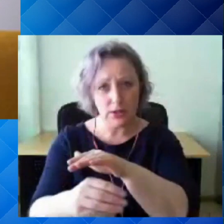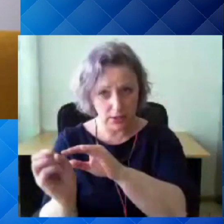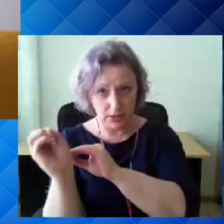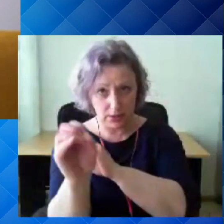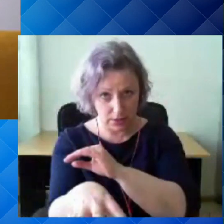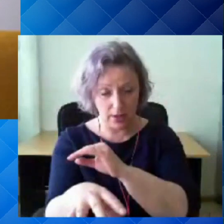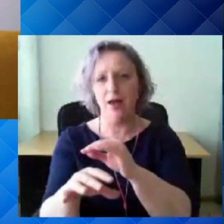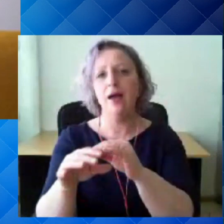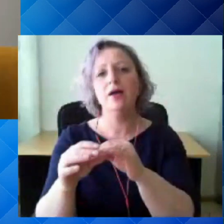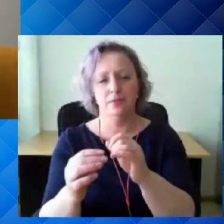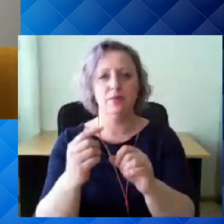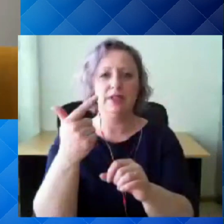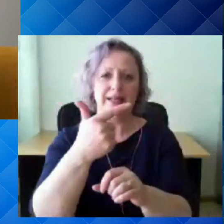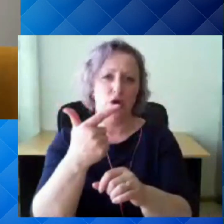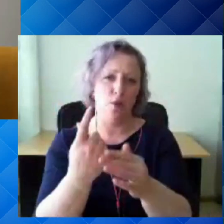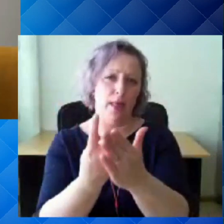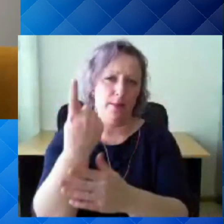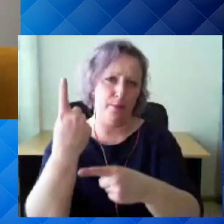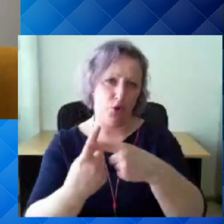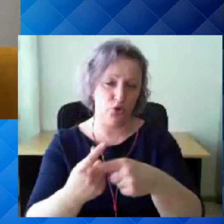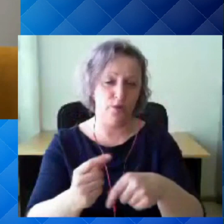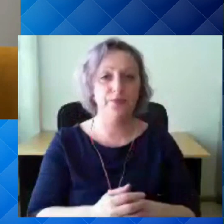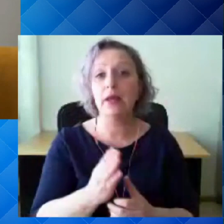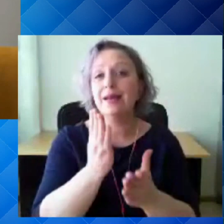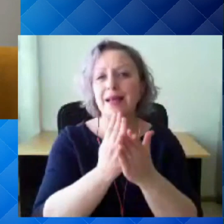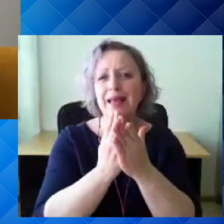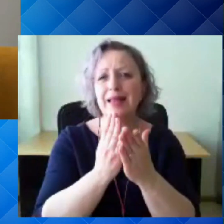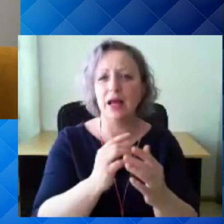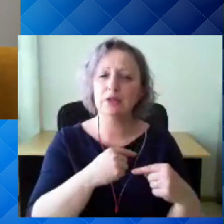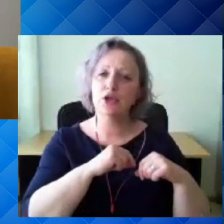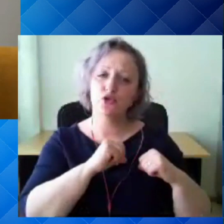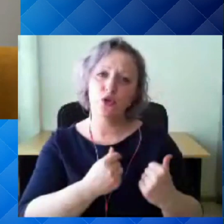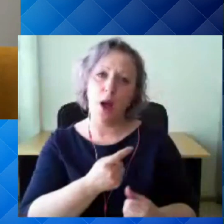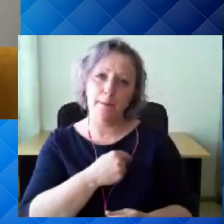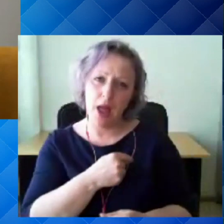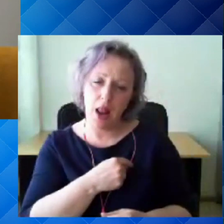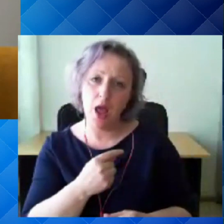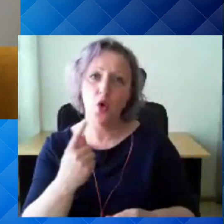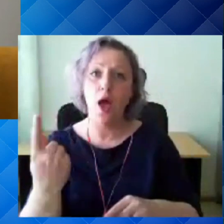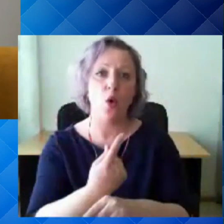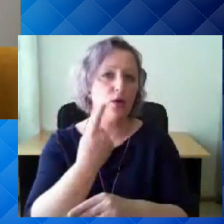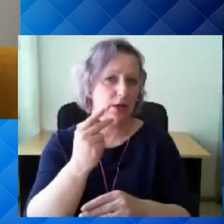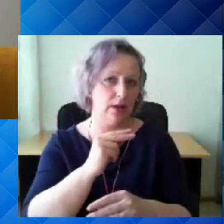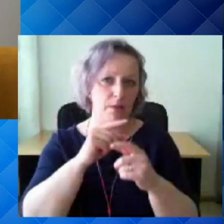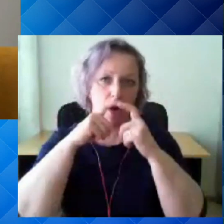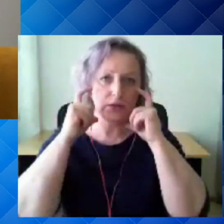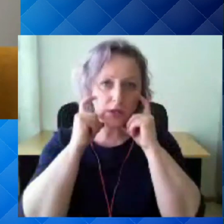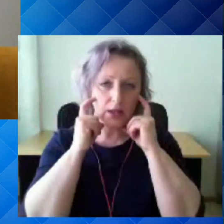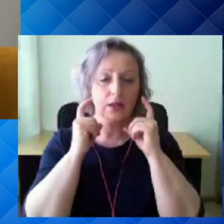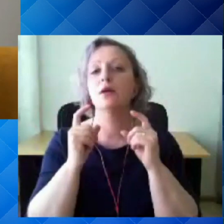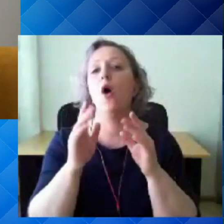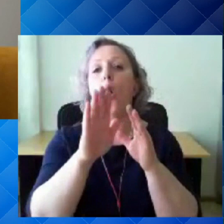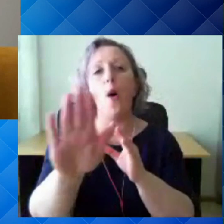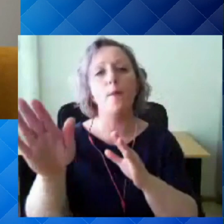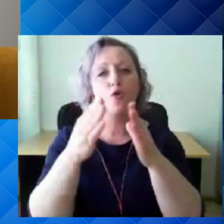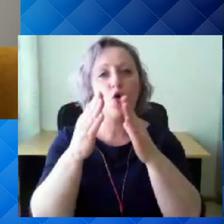graadise temperatuuri juures. Kindlasti paneme teile kõikidele südamele, ühekordselt kasutatavad maske ei tohi põletada